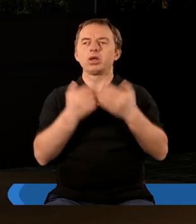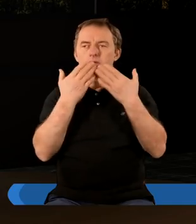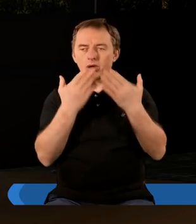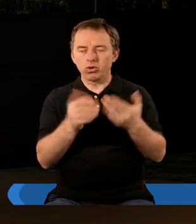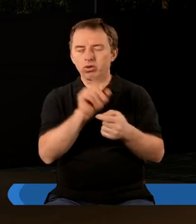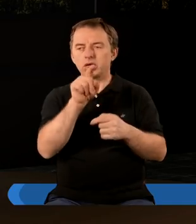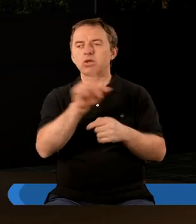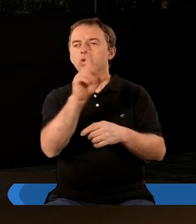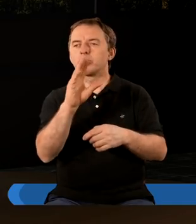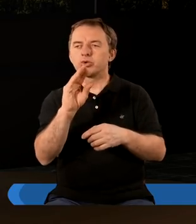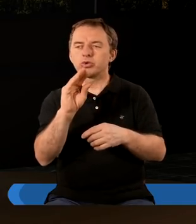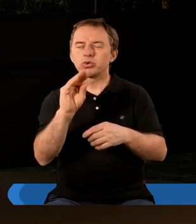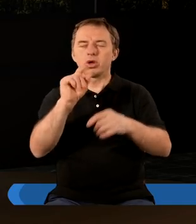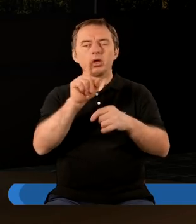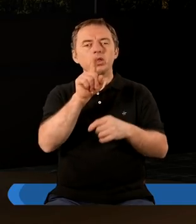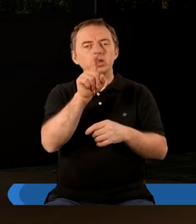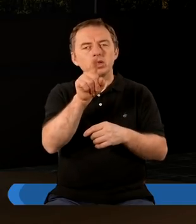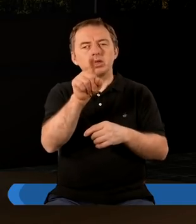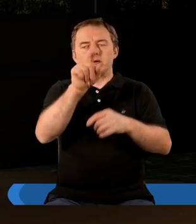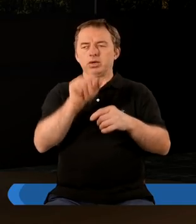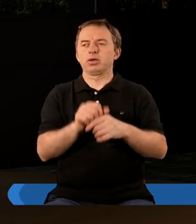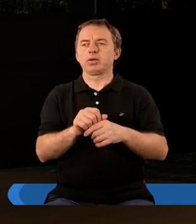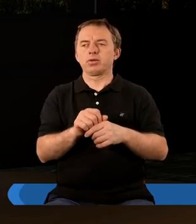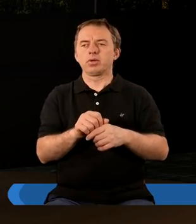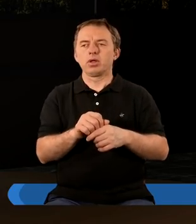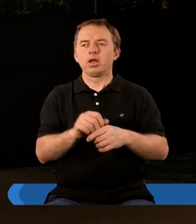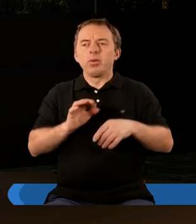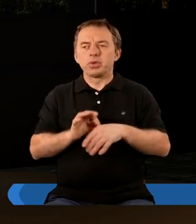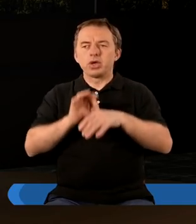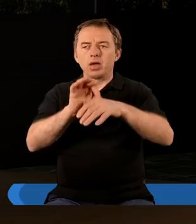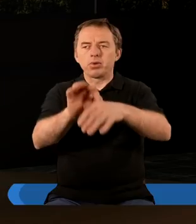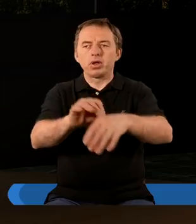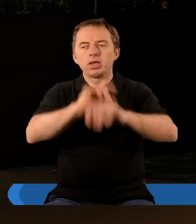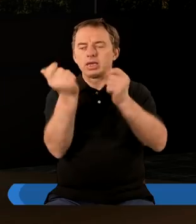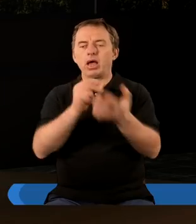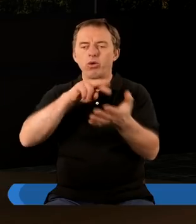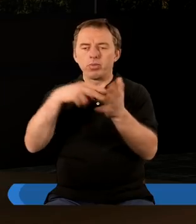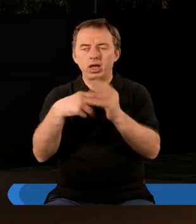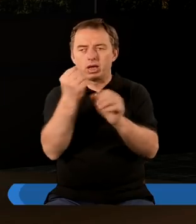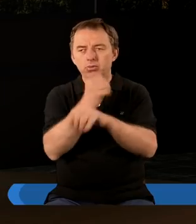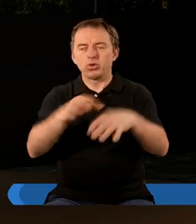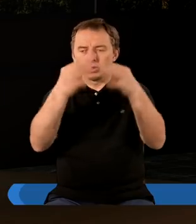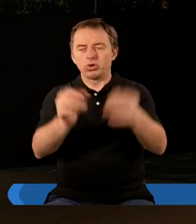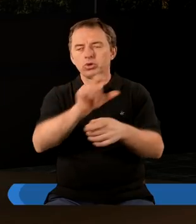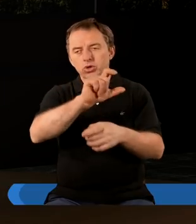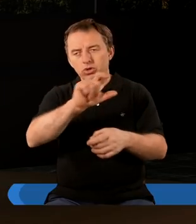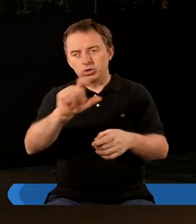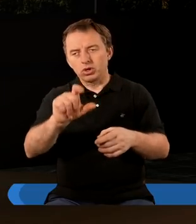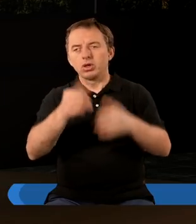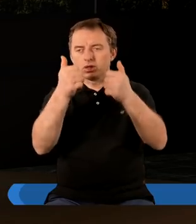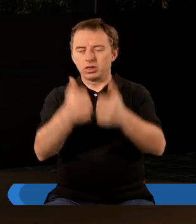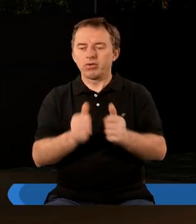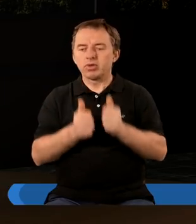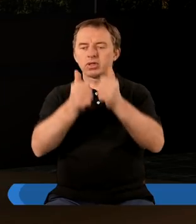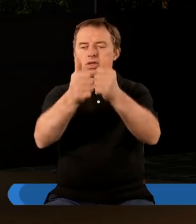Dziękujemy za to, że Ty przeprowadziłeś cały plan zbawienia do tej pory, że cały czas